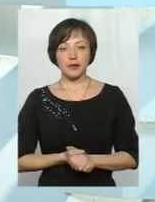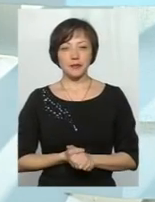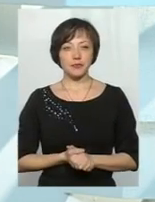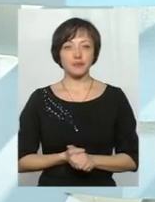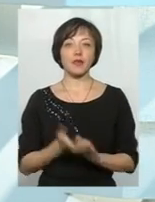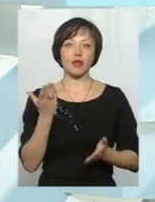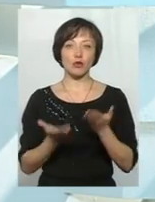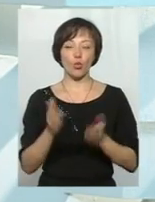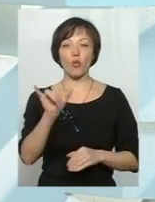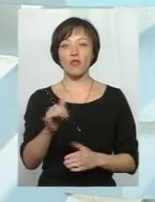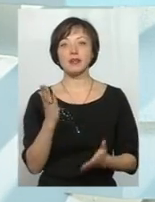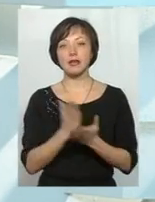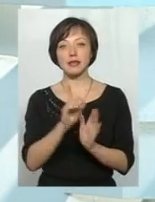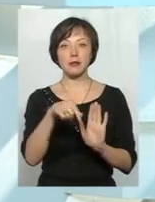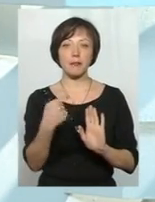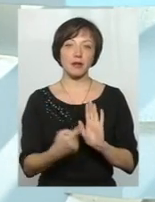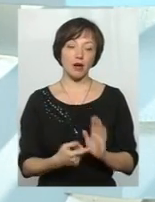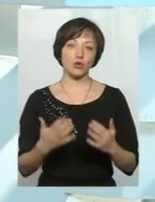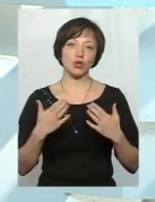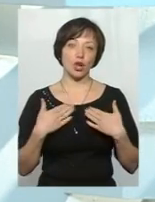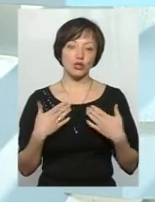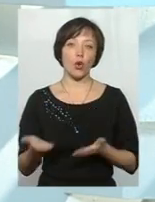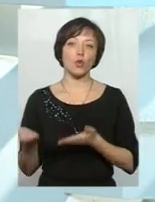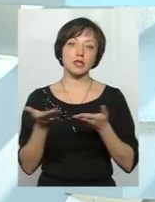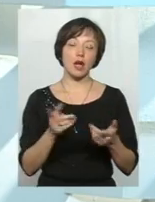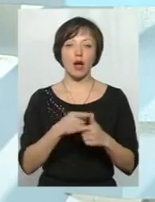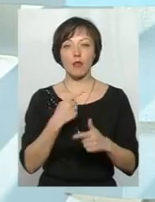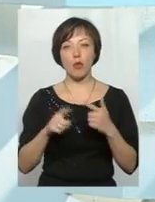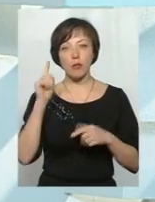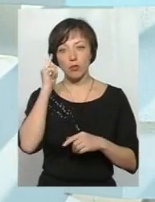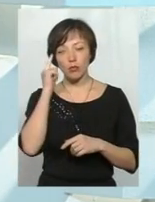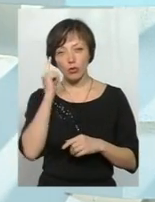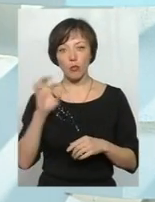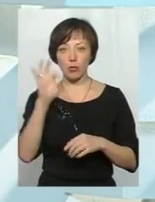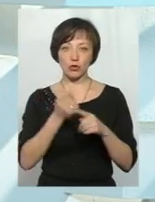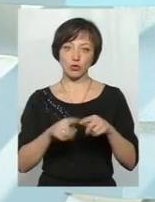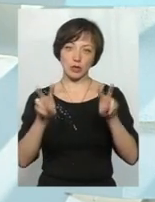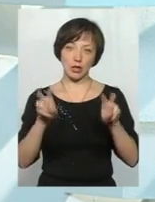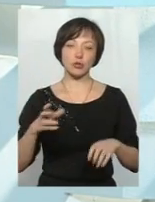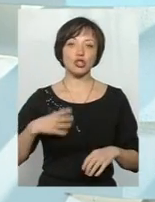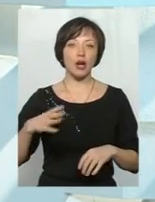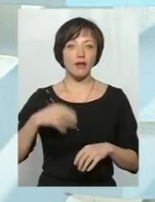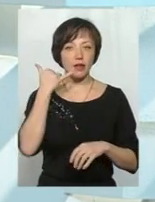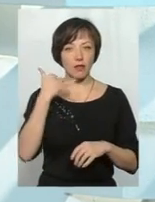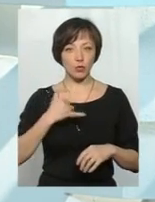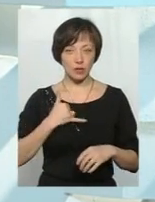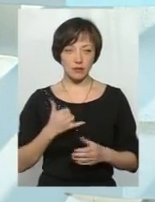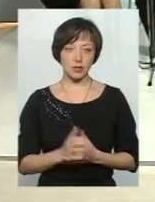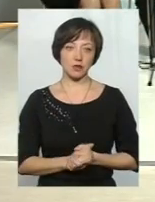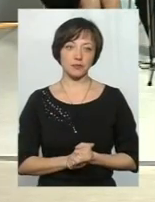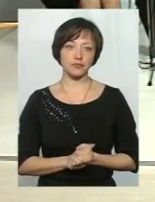Тож якщо у вас є запитання до наших гостей або ж міркування із зазначної теми, чекаємо на телефонні дзвінки.